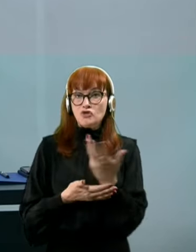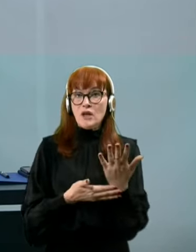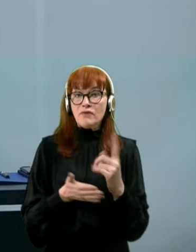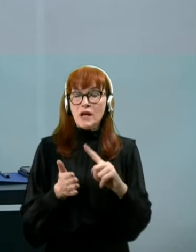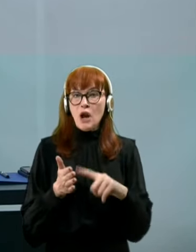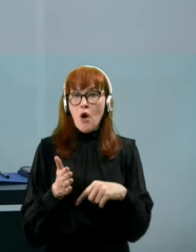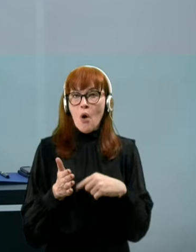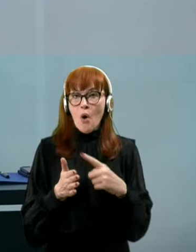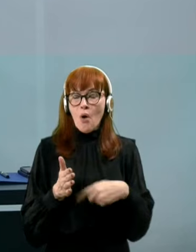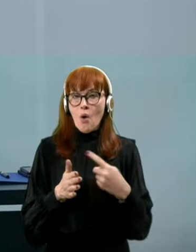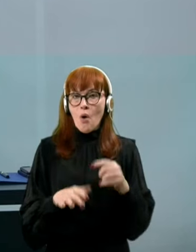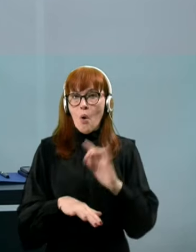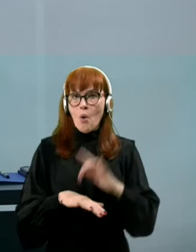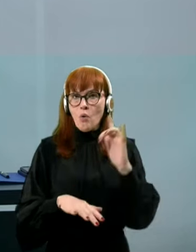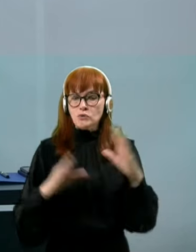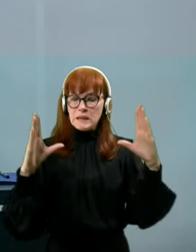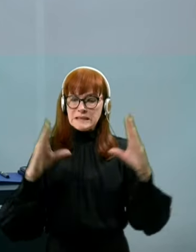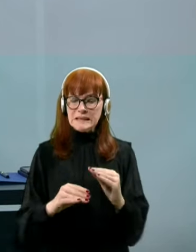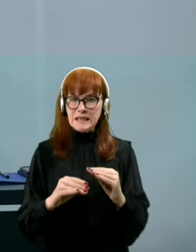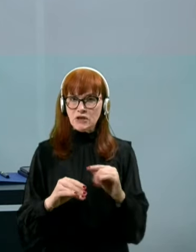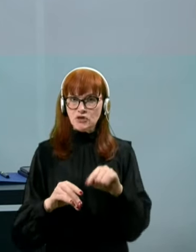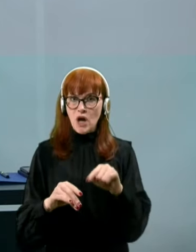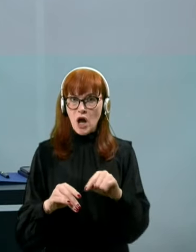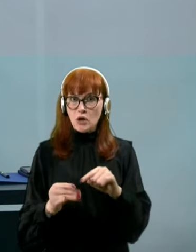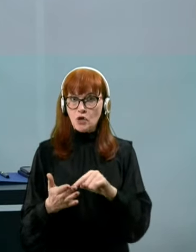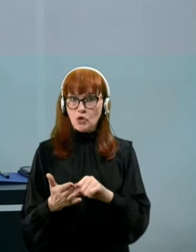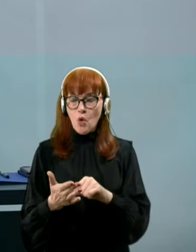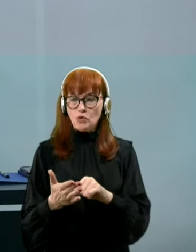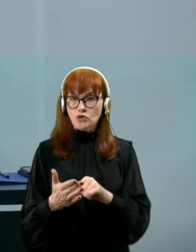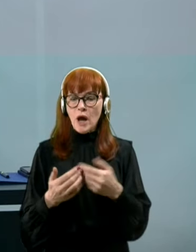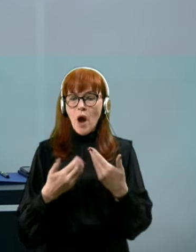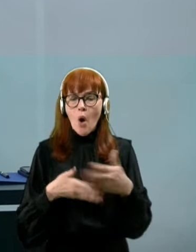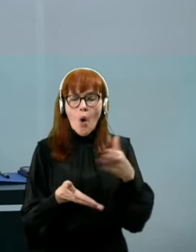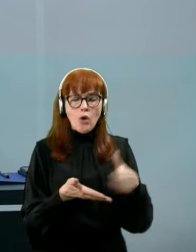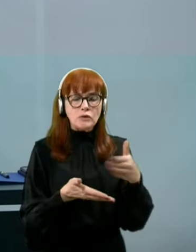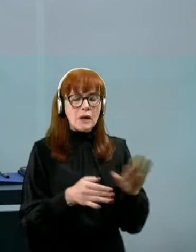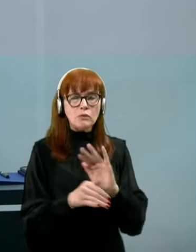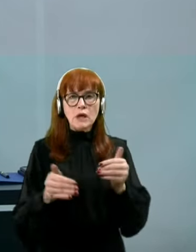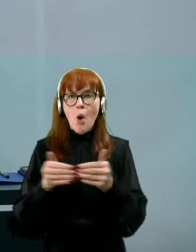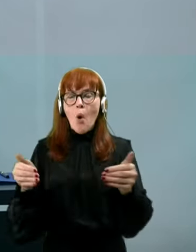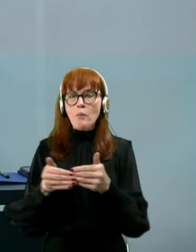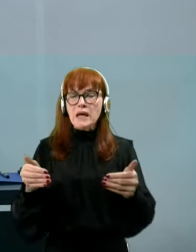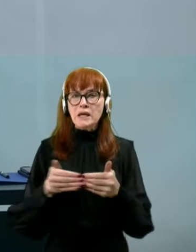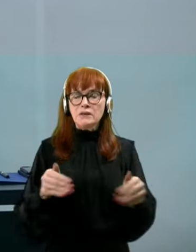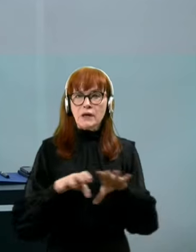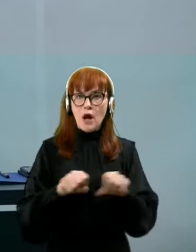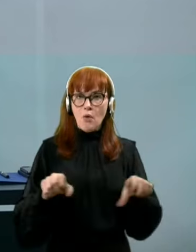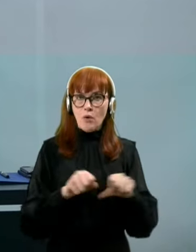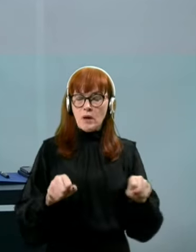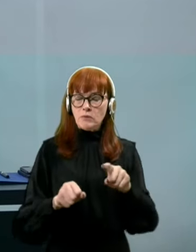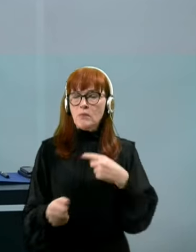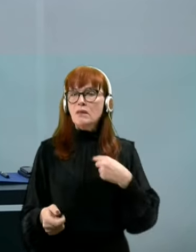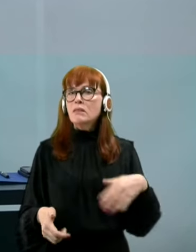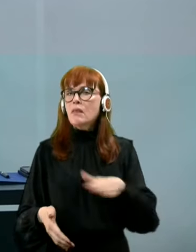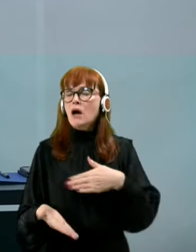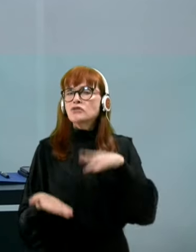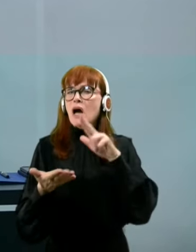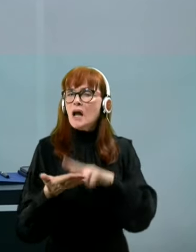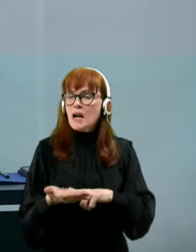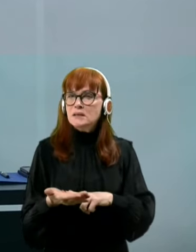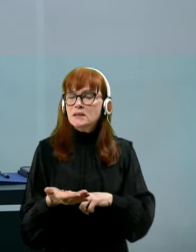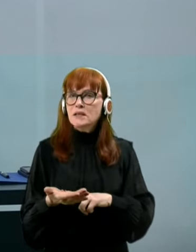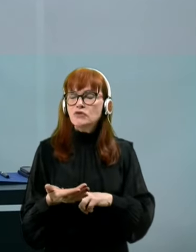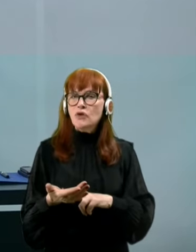okužb zniža do točke, da lahko odpravimo vse omejitvene ukrepe. To bo naša resnična in